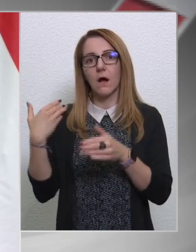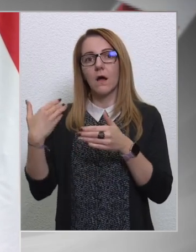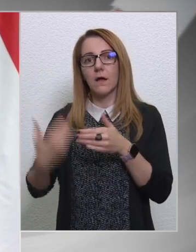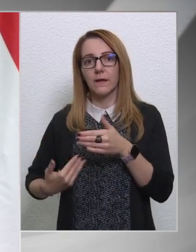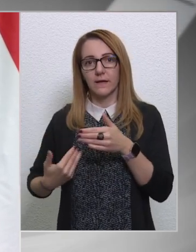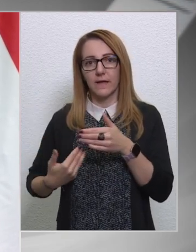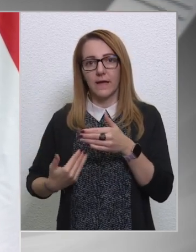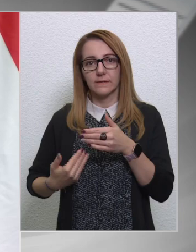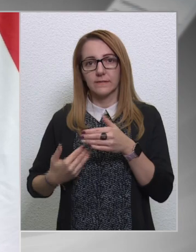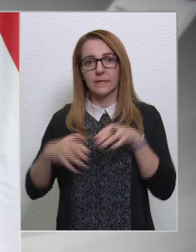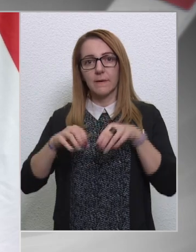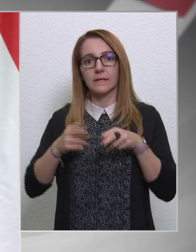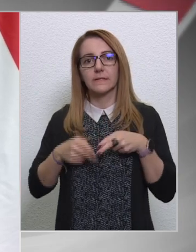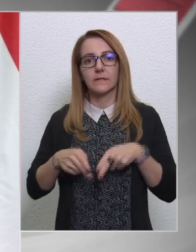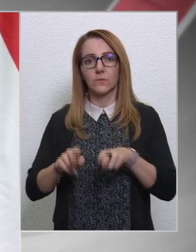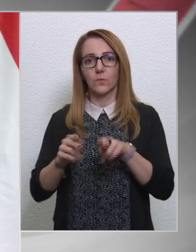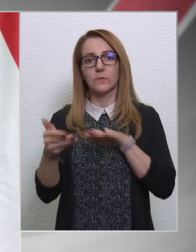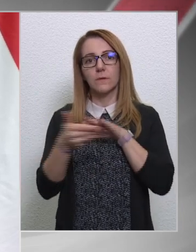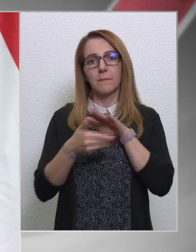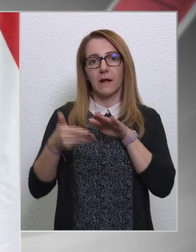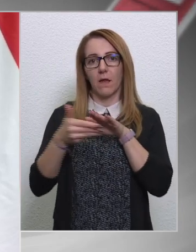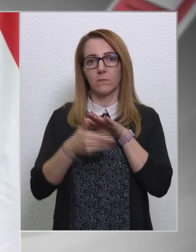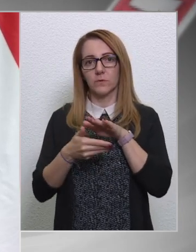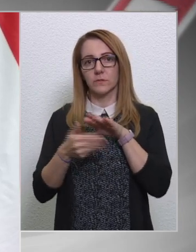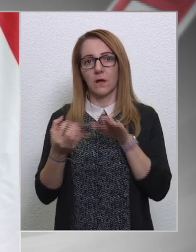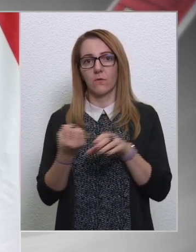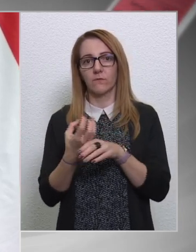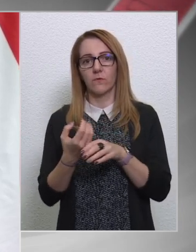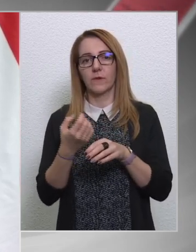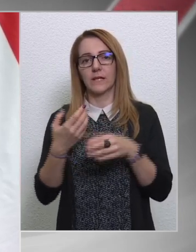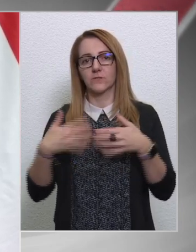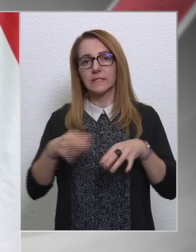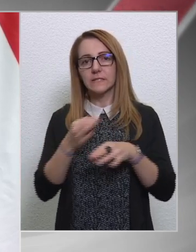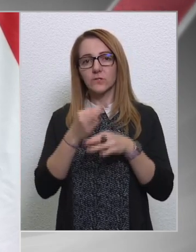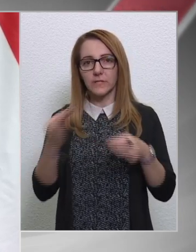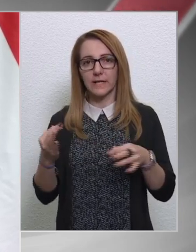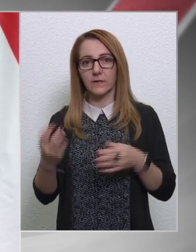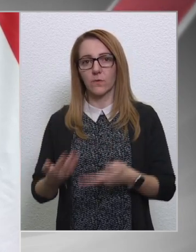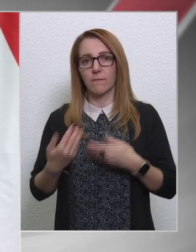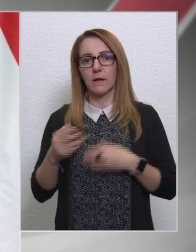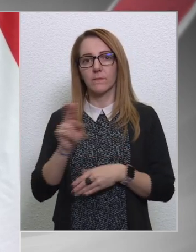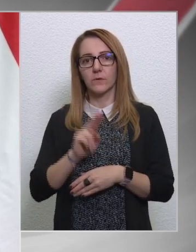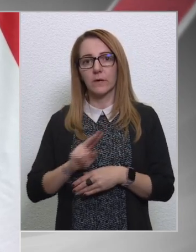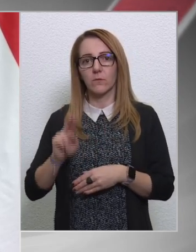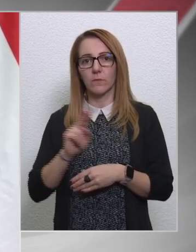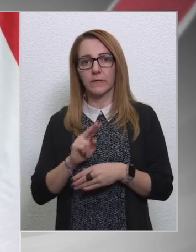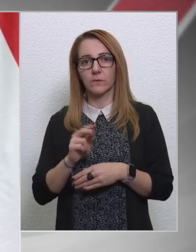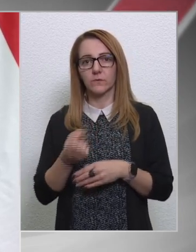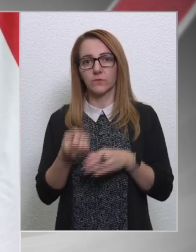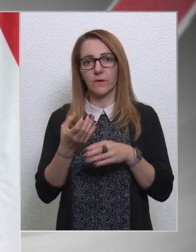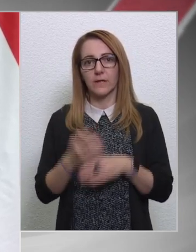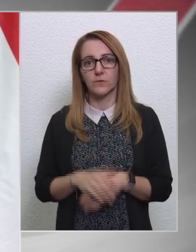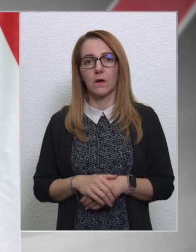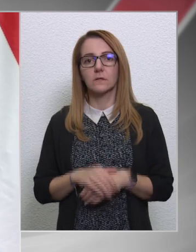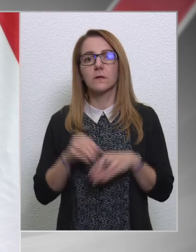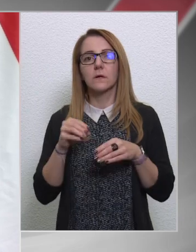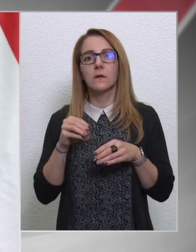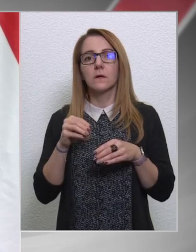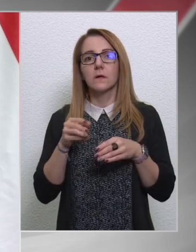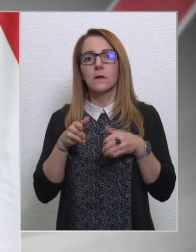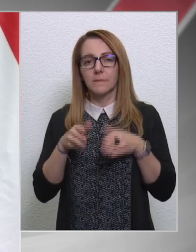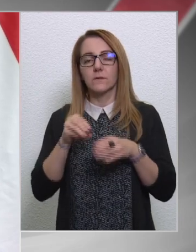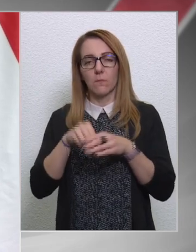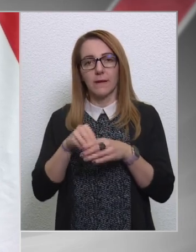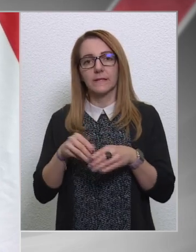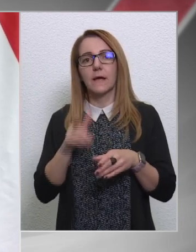eddig megtett út megalapozza azt, hogy forrásvesztés nélkül jussunk hozzá az Európai Uniós forrásokhoz. Úgyhogy bízom benne, hogy meg lesz a